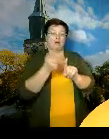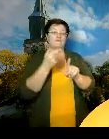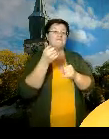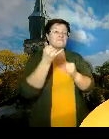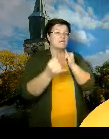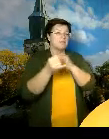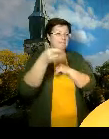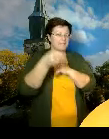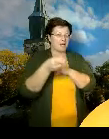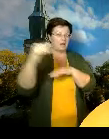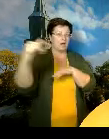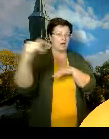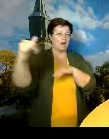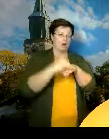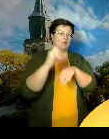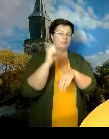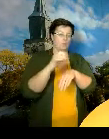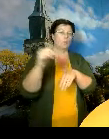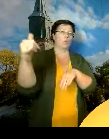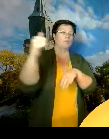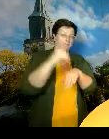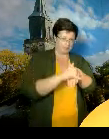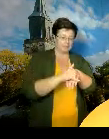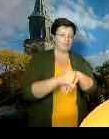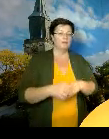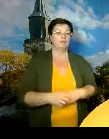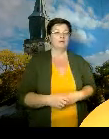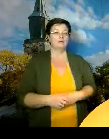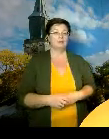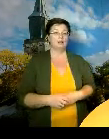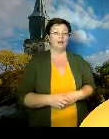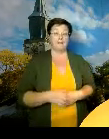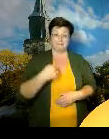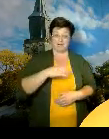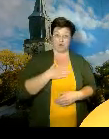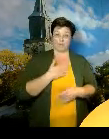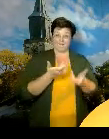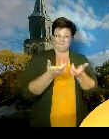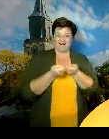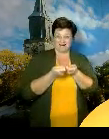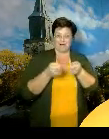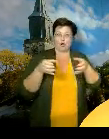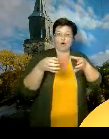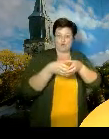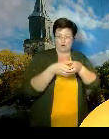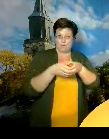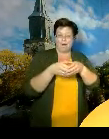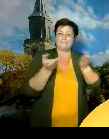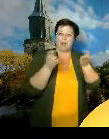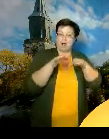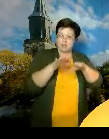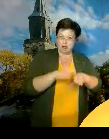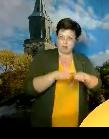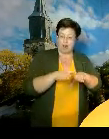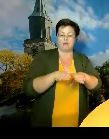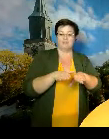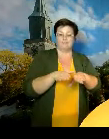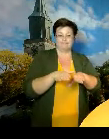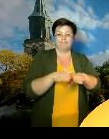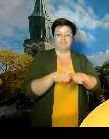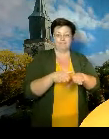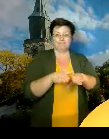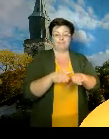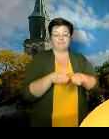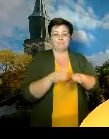Täällä sitten meillä oli tämä meidän vastaanottohenkilöstö siellä sitten